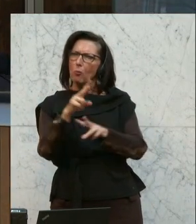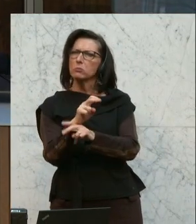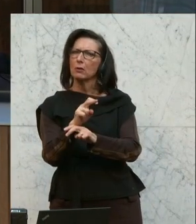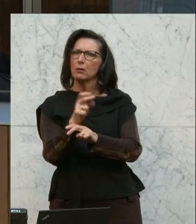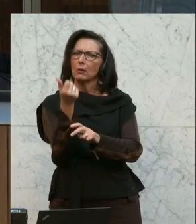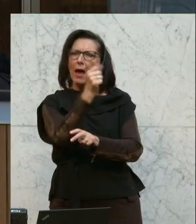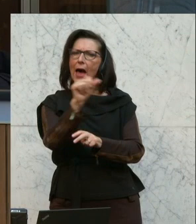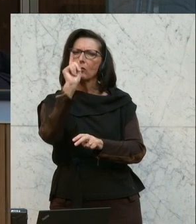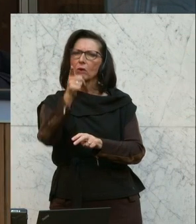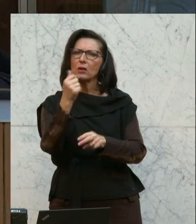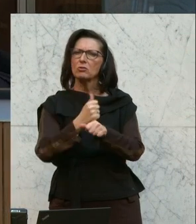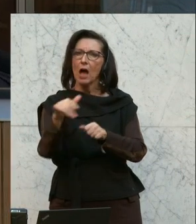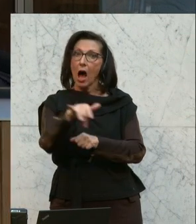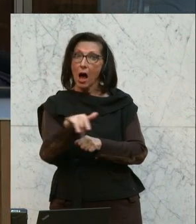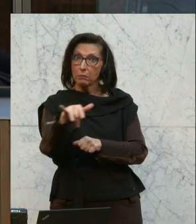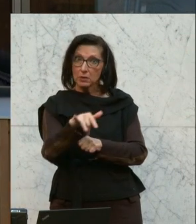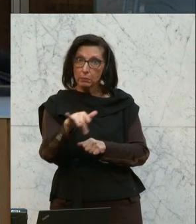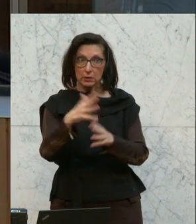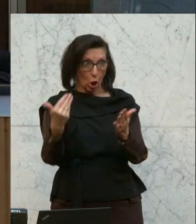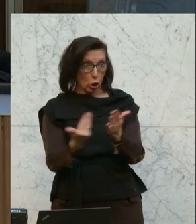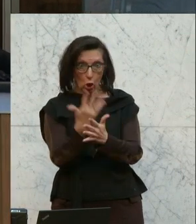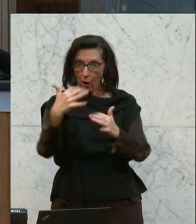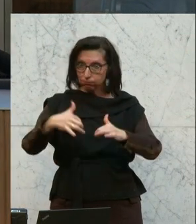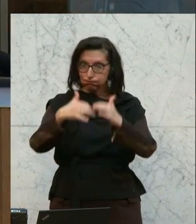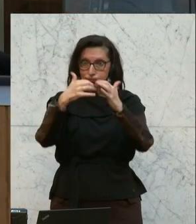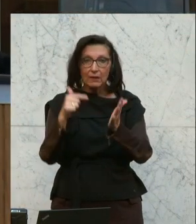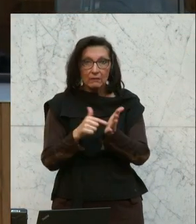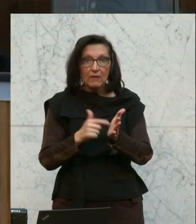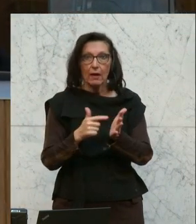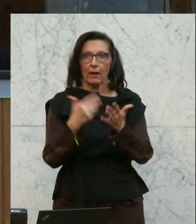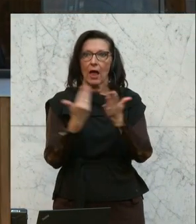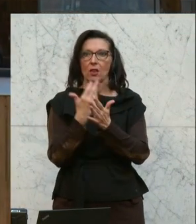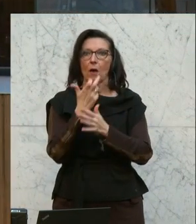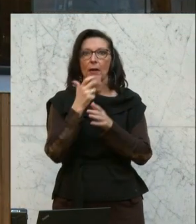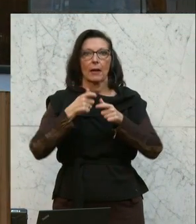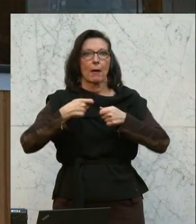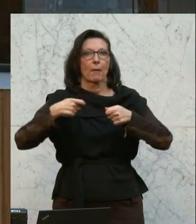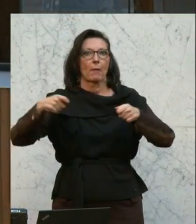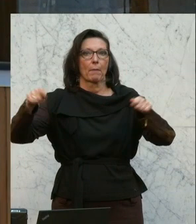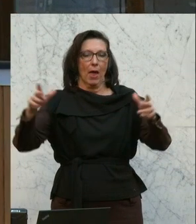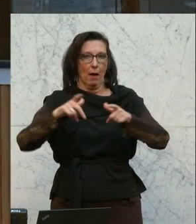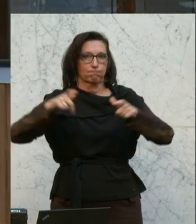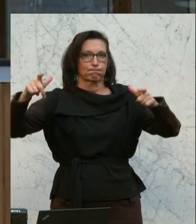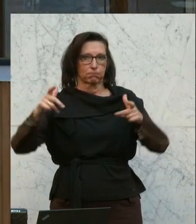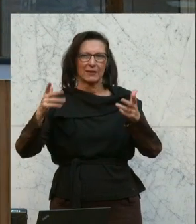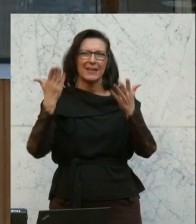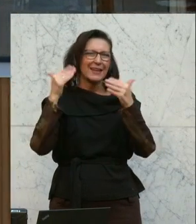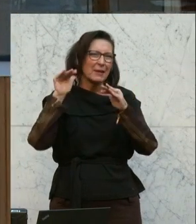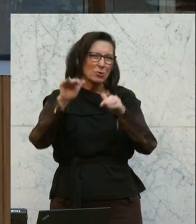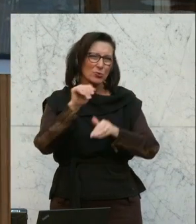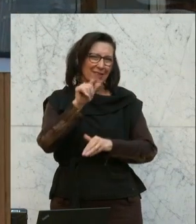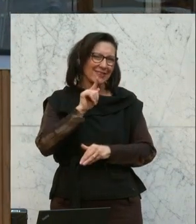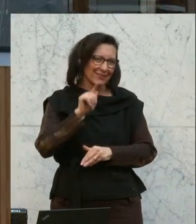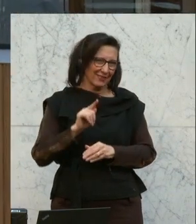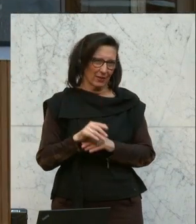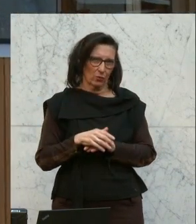100.000 Arbeitsplätze sichern und neu entstehen durch den Ausbau der erneuerbaren Energien. Aber Klimaschutz ist nicht nur für